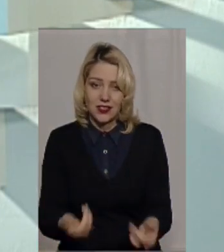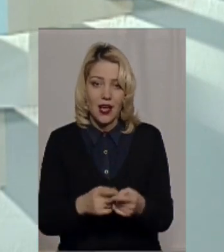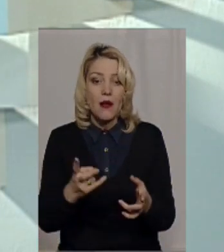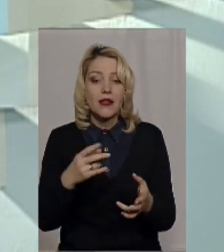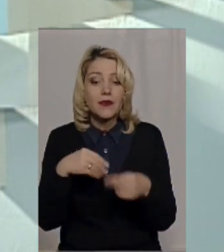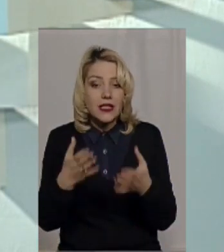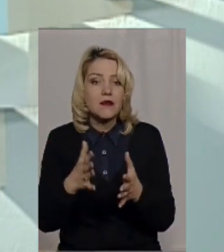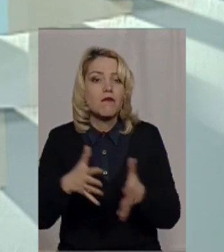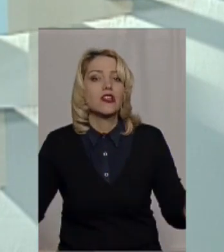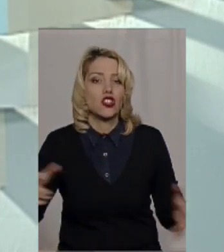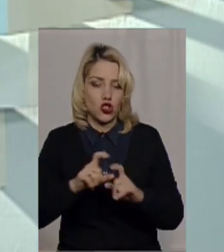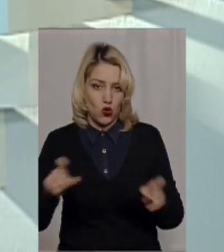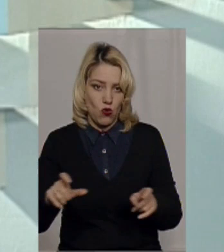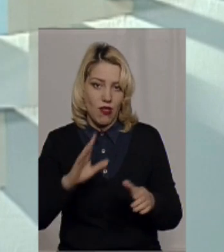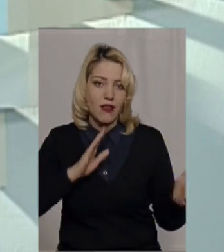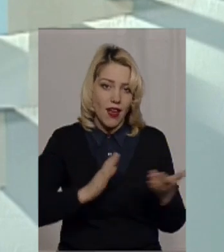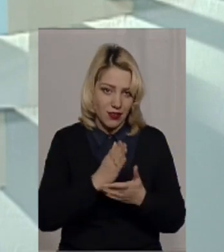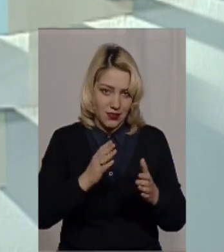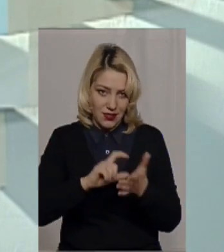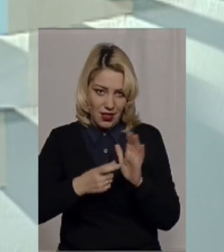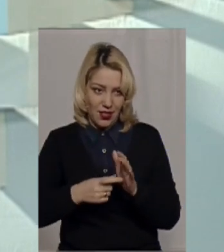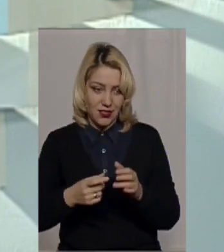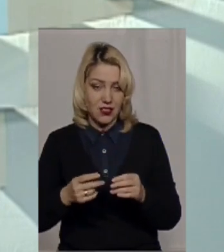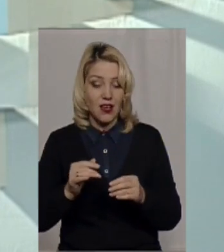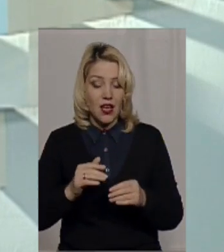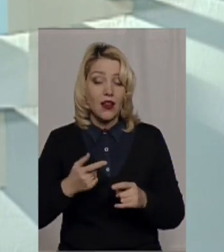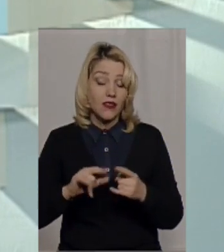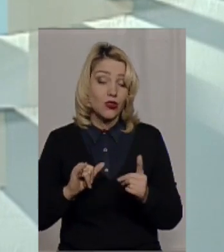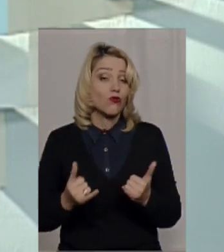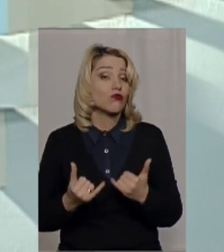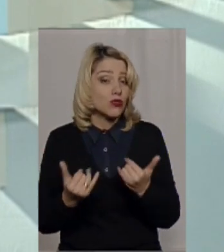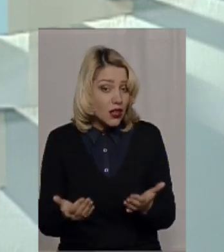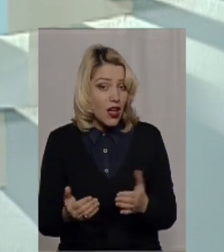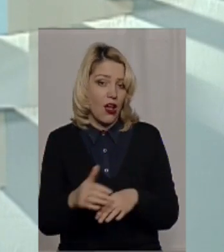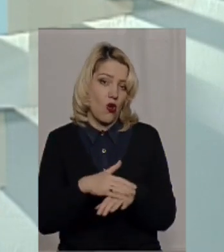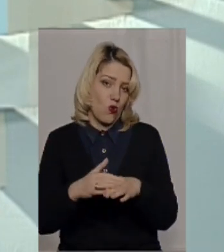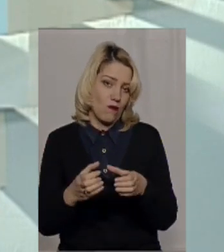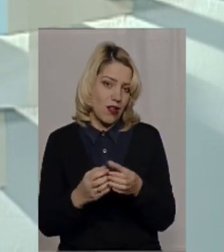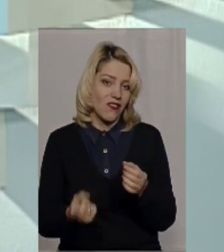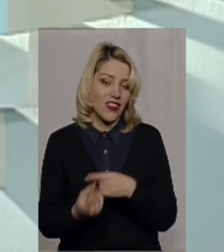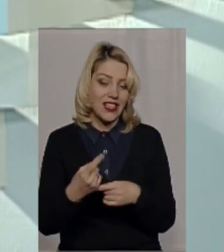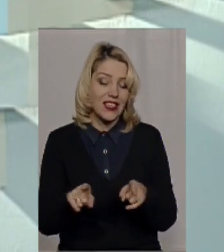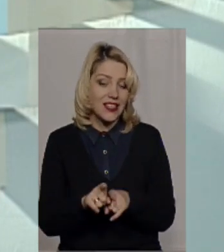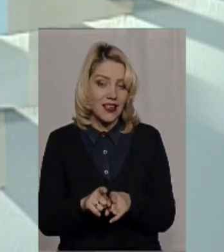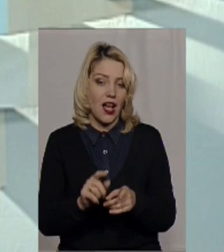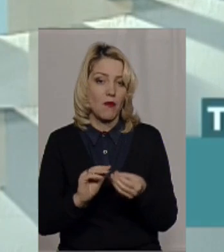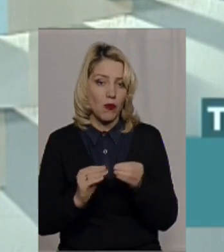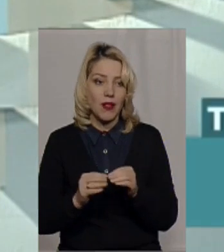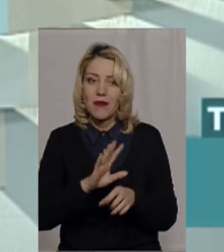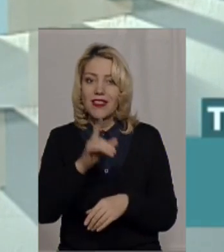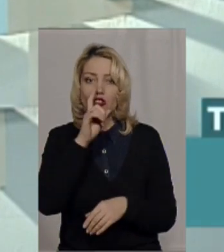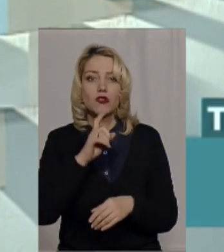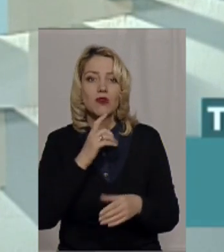класи, якісніш викладацький склад і все решта. Тому для громад насправді виникла отака проблема – нерозуміння до кінця свого